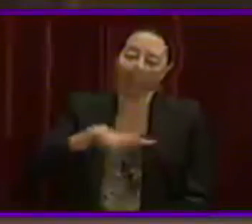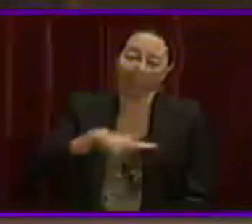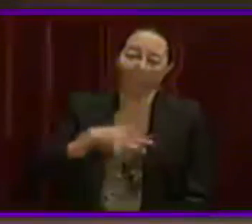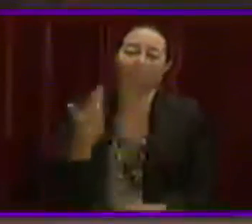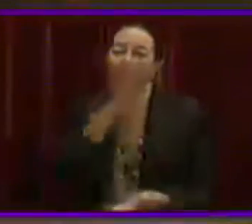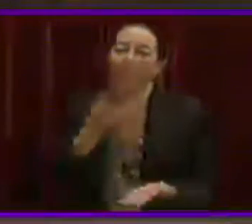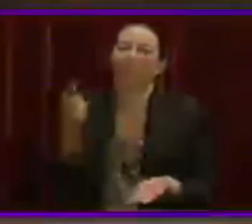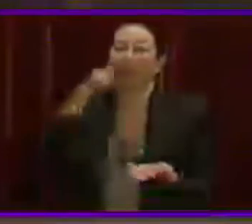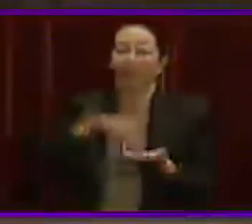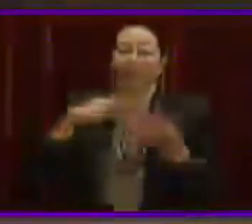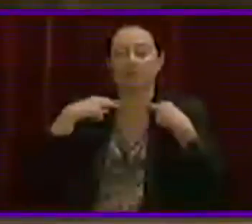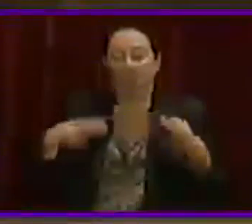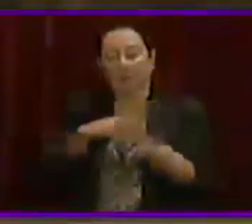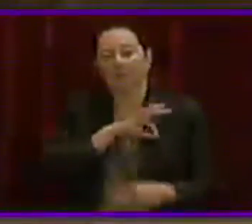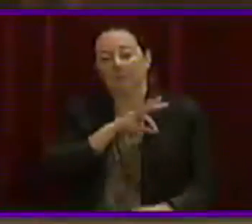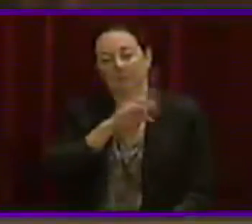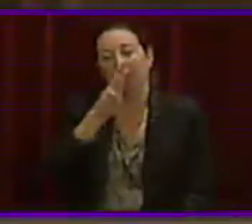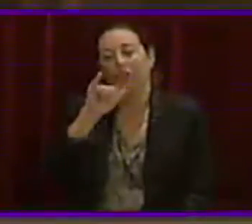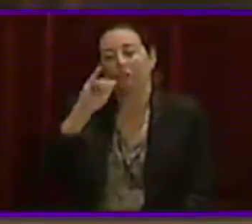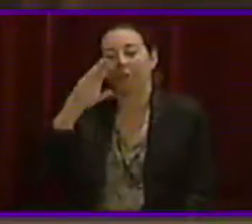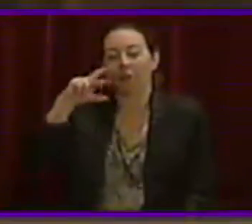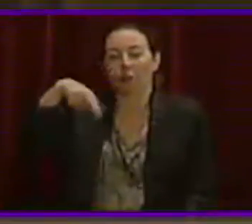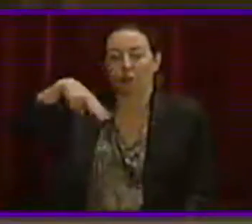el senyor diputat Baltasar Damià Picornell.